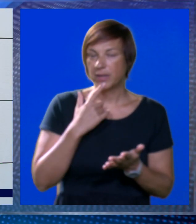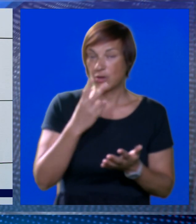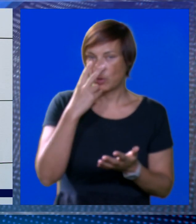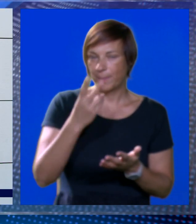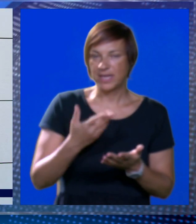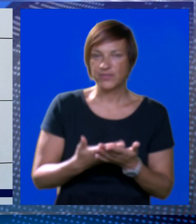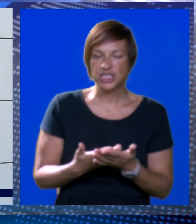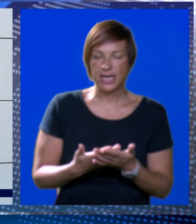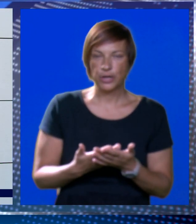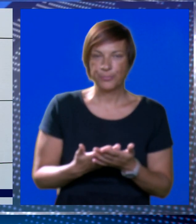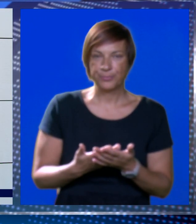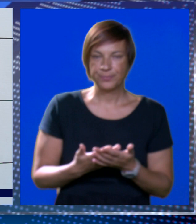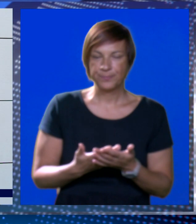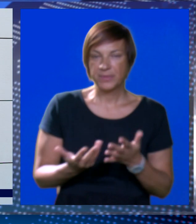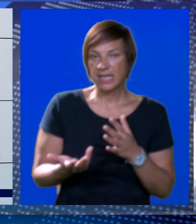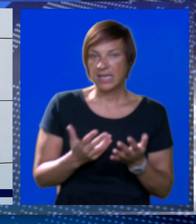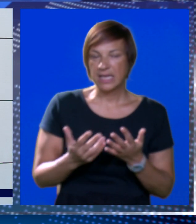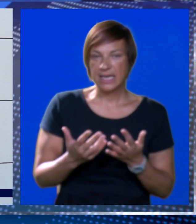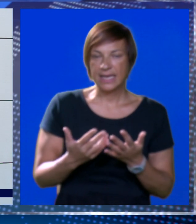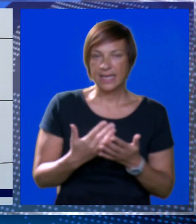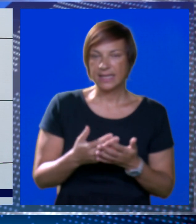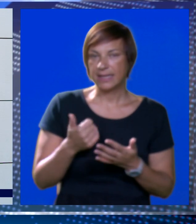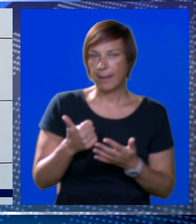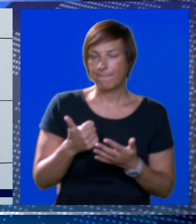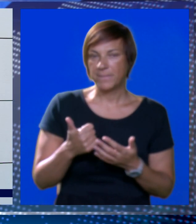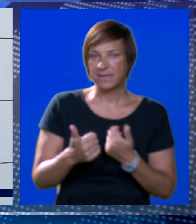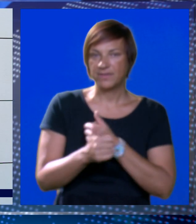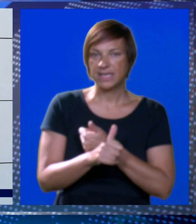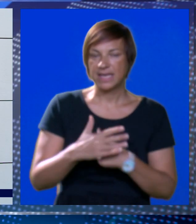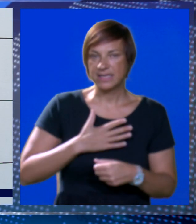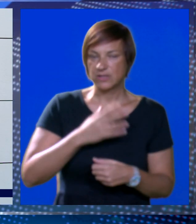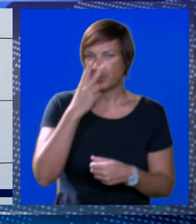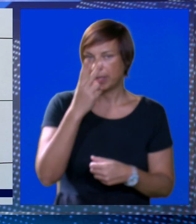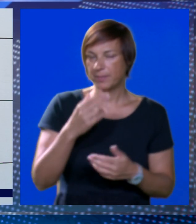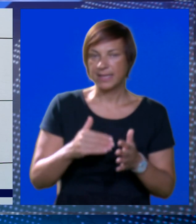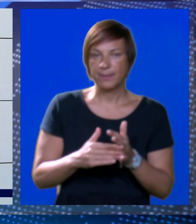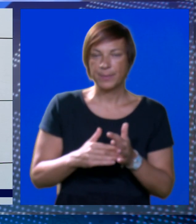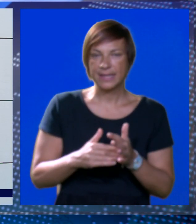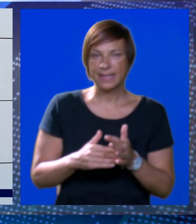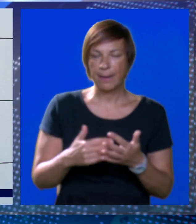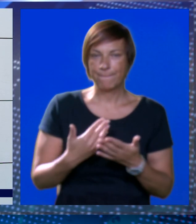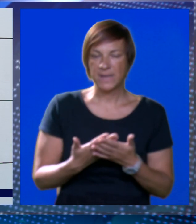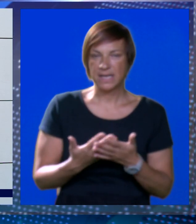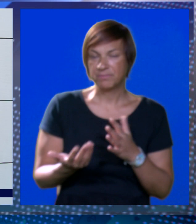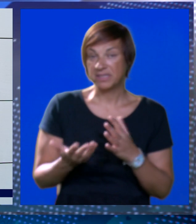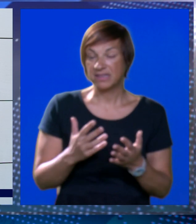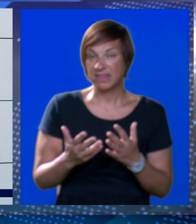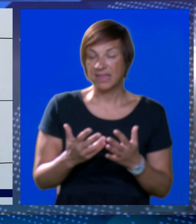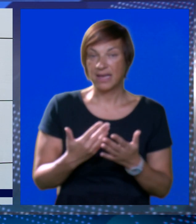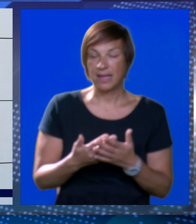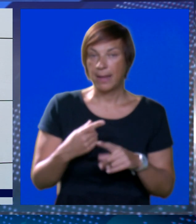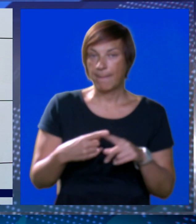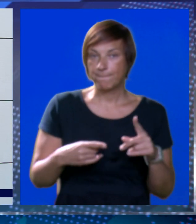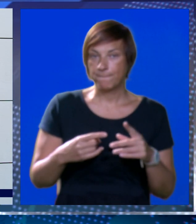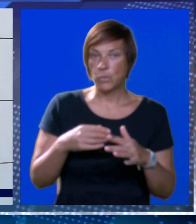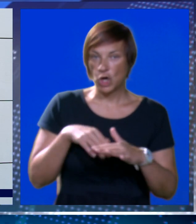koliko je predviđeno. Dakle, negdje oko 1.11. mi predviđamo da bi trebali biti na nekakvi